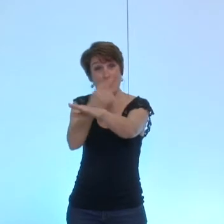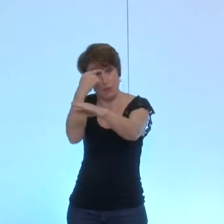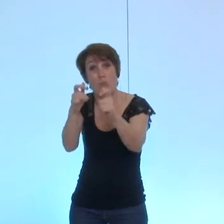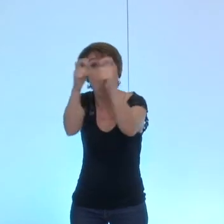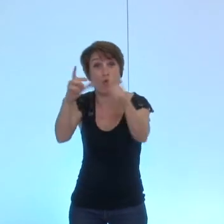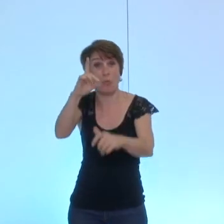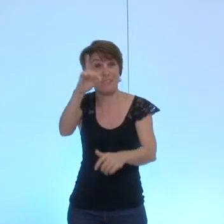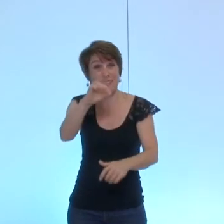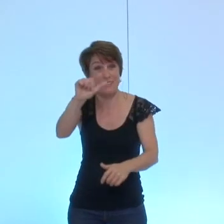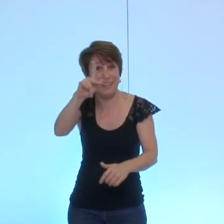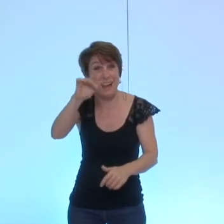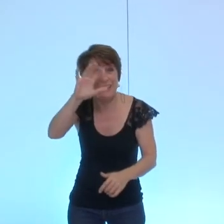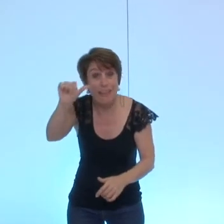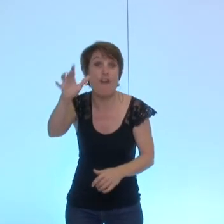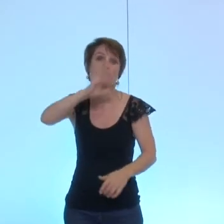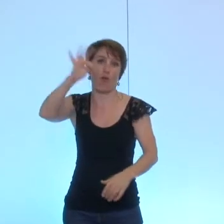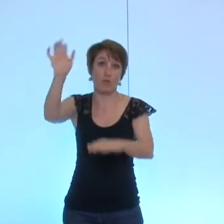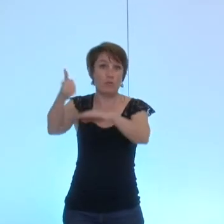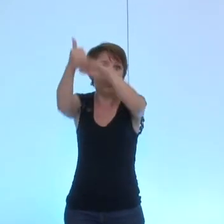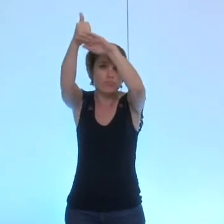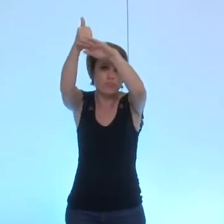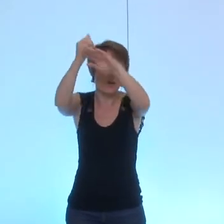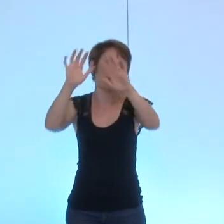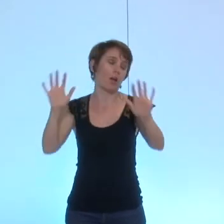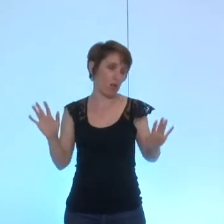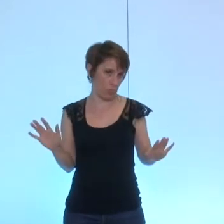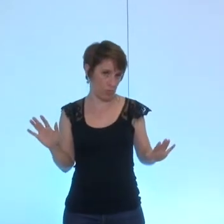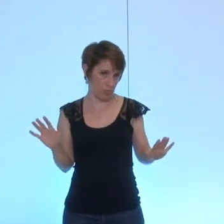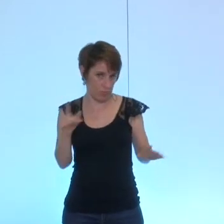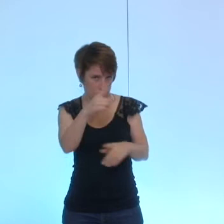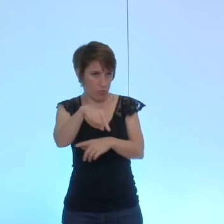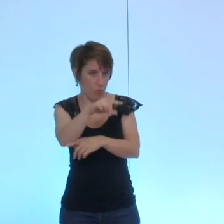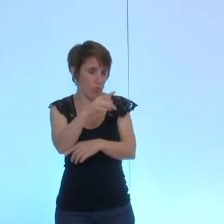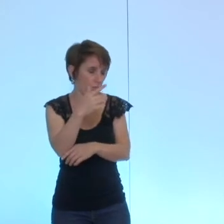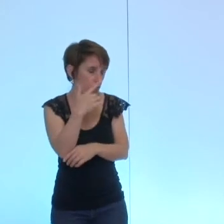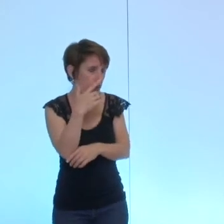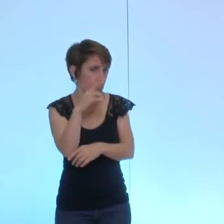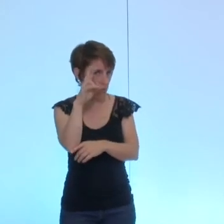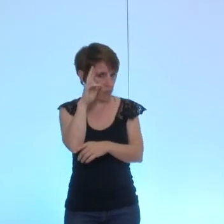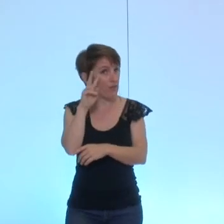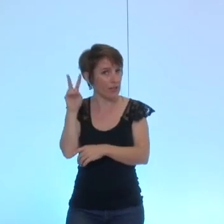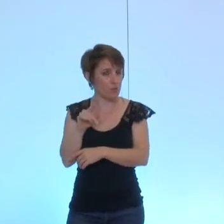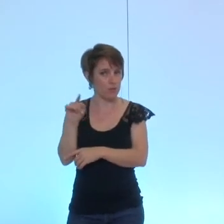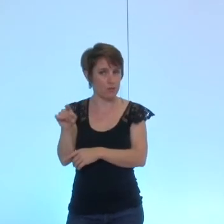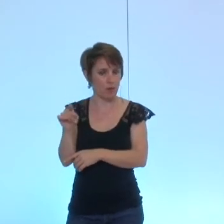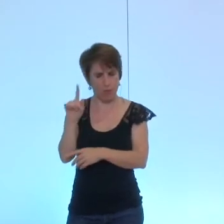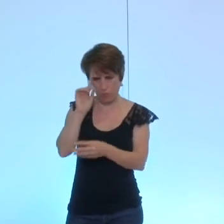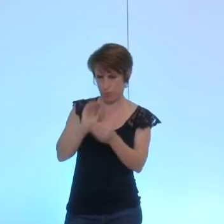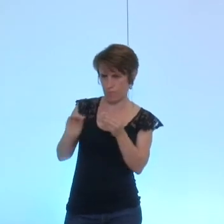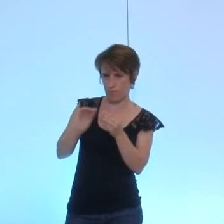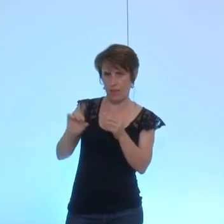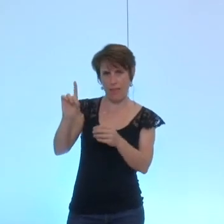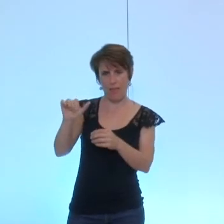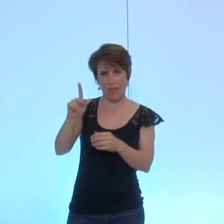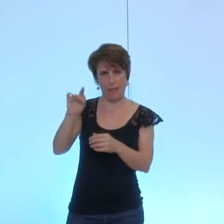donc je crois qu'en tout cas vous avez raison de mettre en doute la valorisation qui a été faite par Dalkia puisqu'ils n'ont pas été